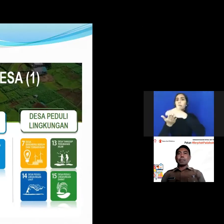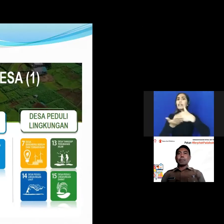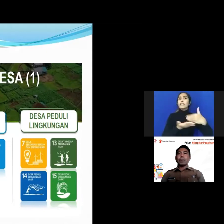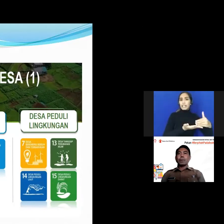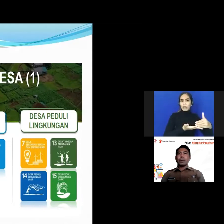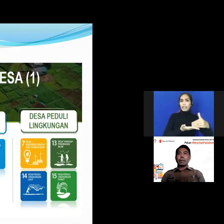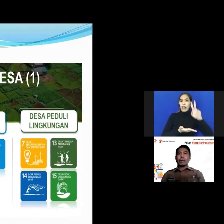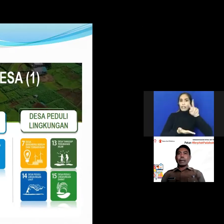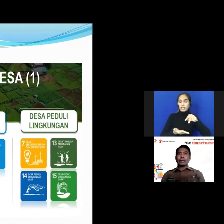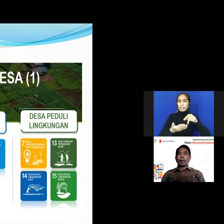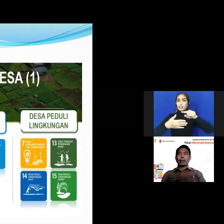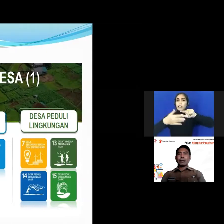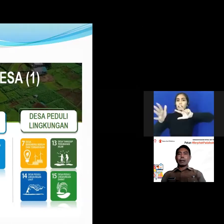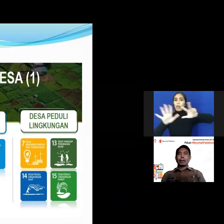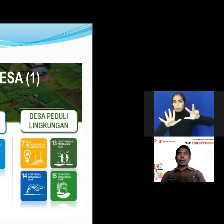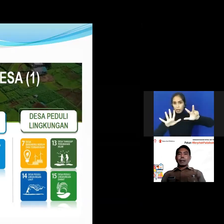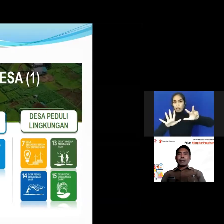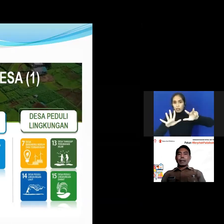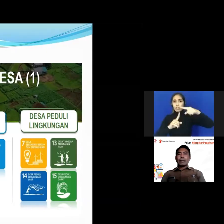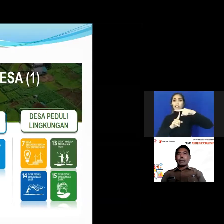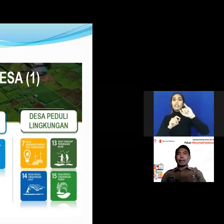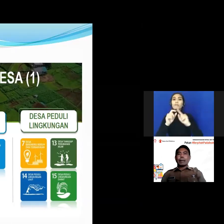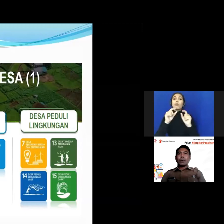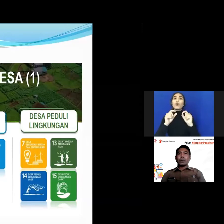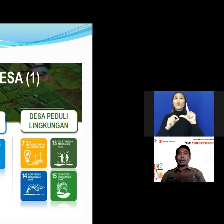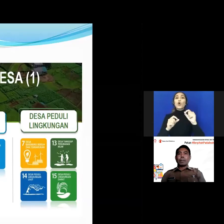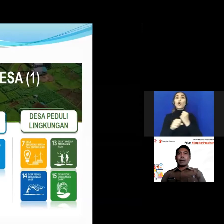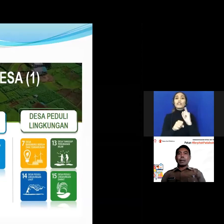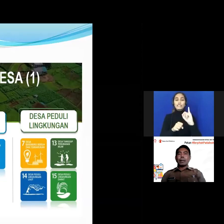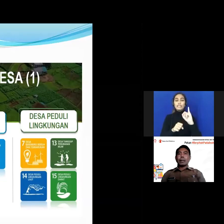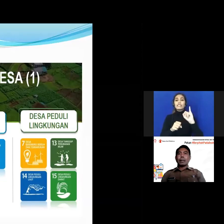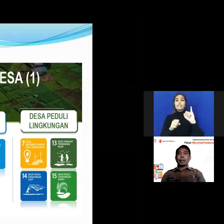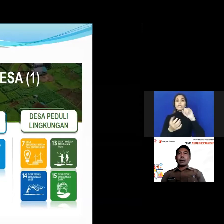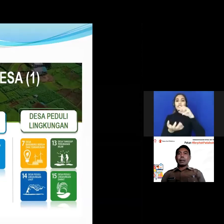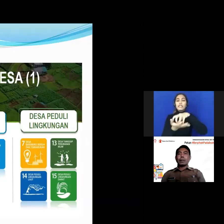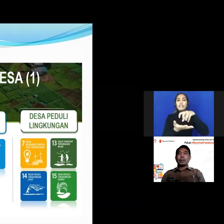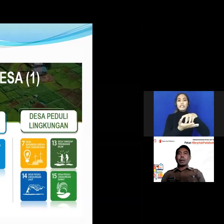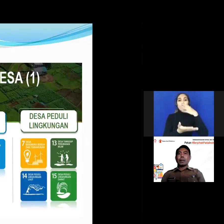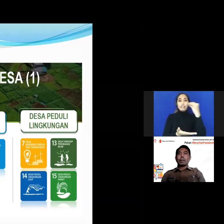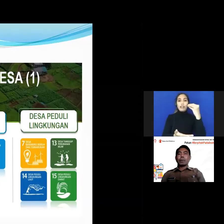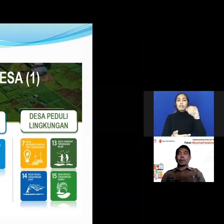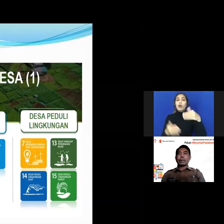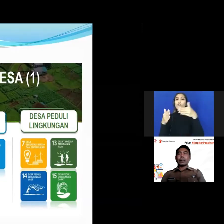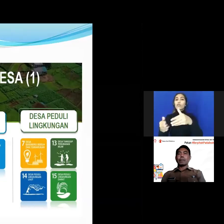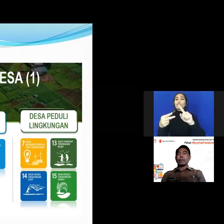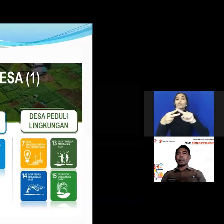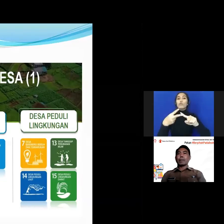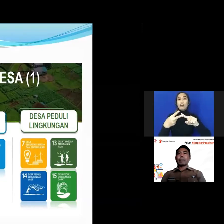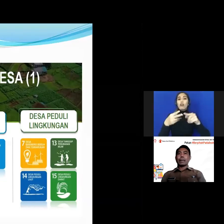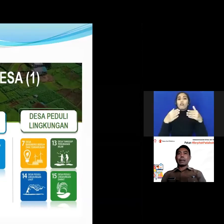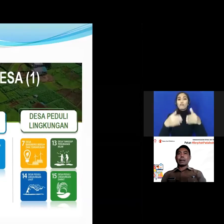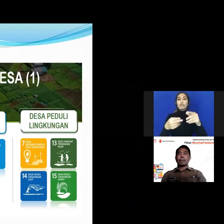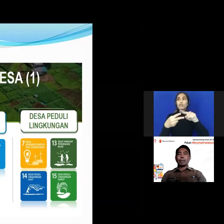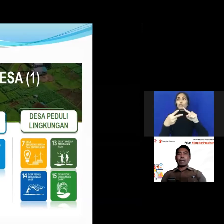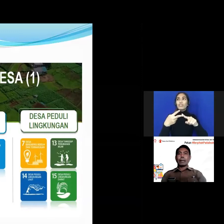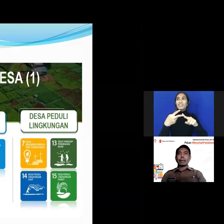tipologi desa nanti saya akan fokus kepada 2 tipologi desa yang menyangkut dengan